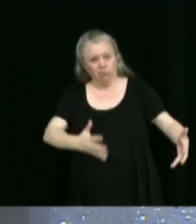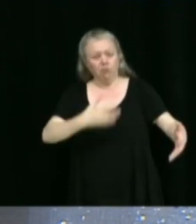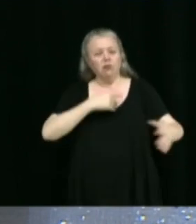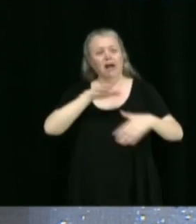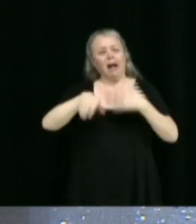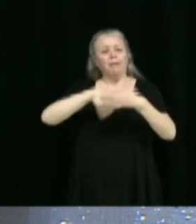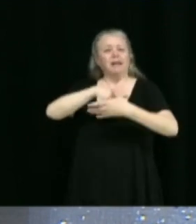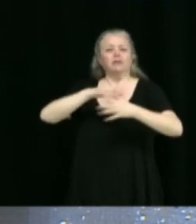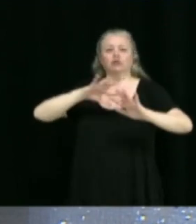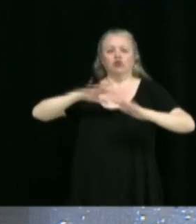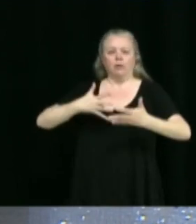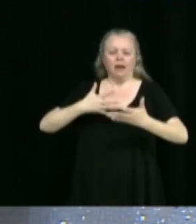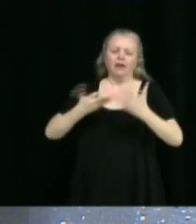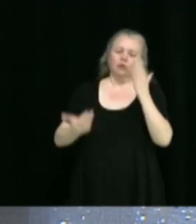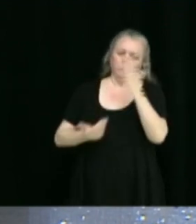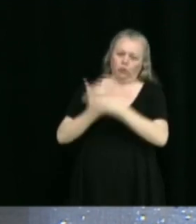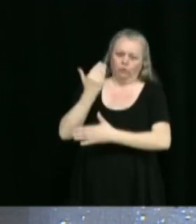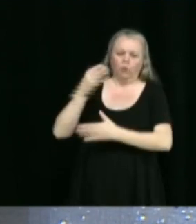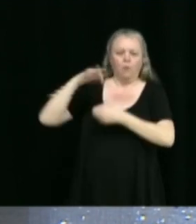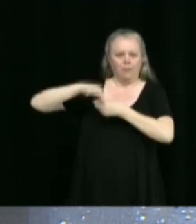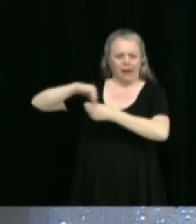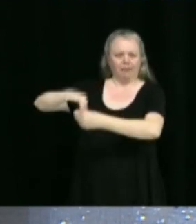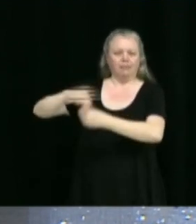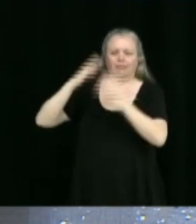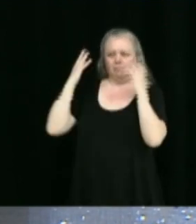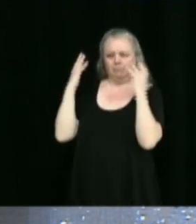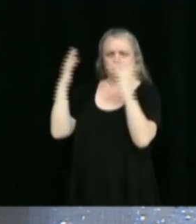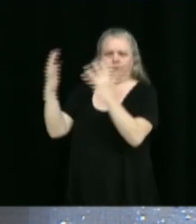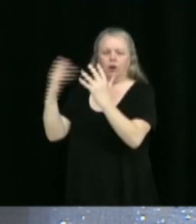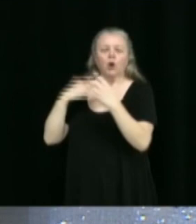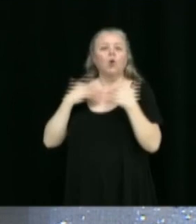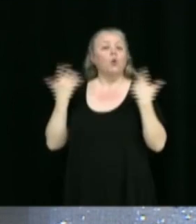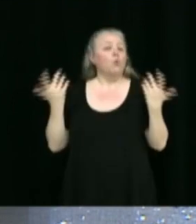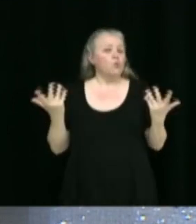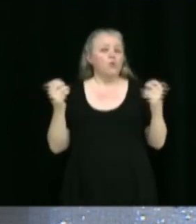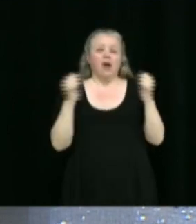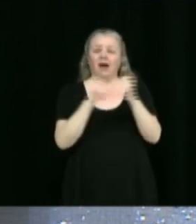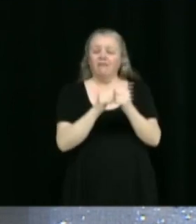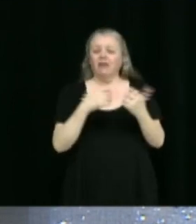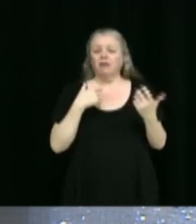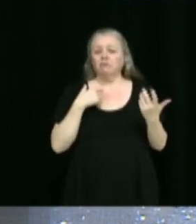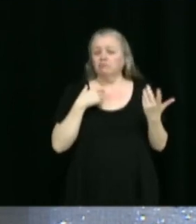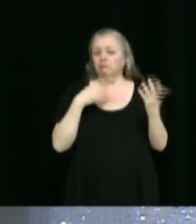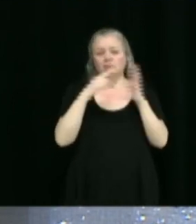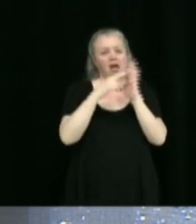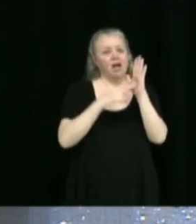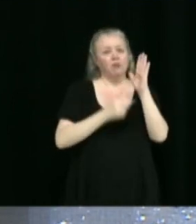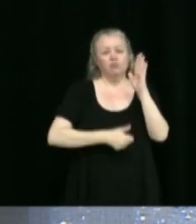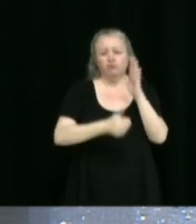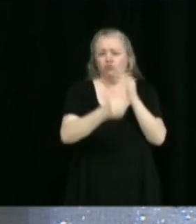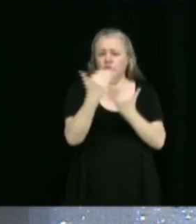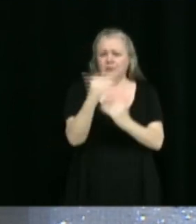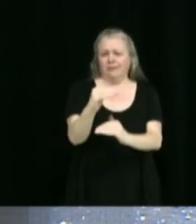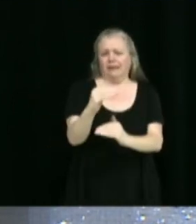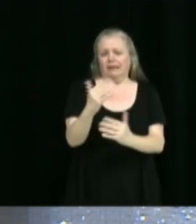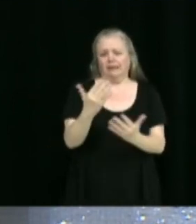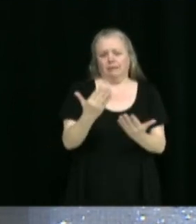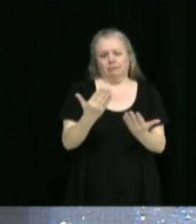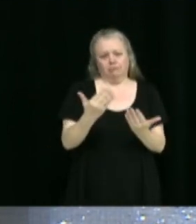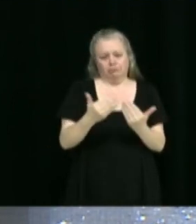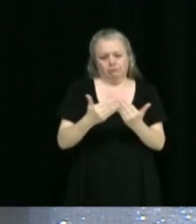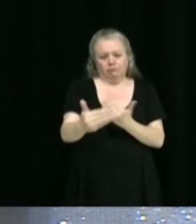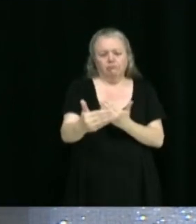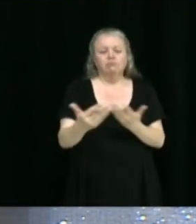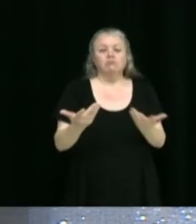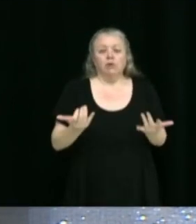abattages-là avec de la nouvelle plantation ou même avec des mesures plus restrictives qu'on va mettre de l'avant au cours de la prochaine année. On